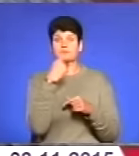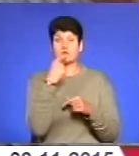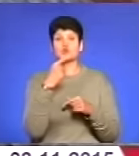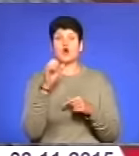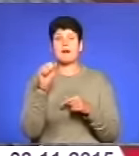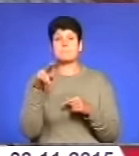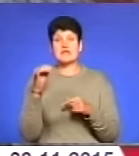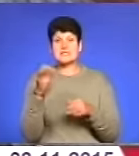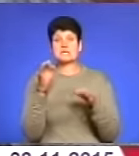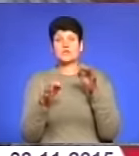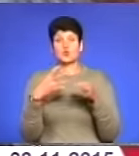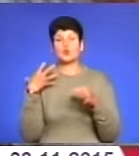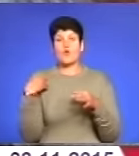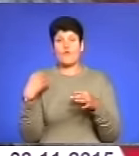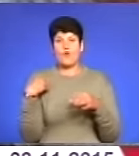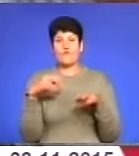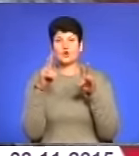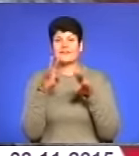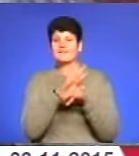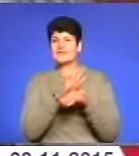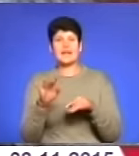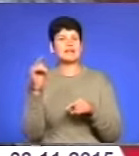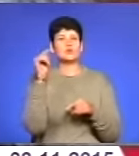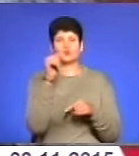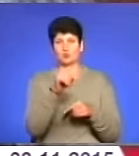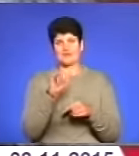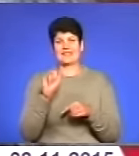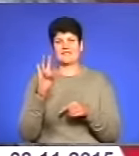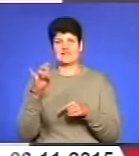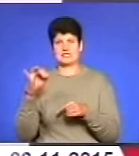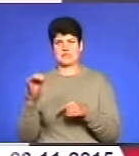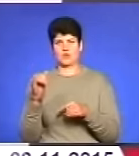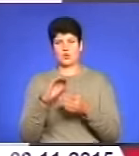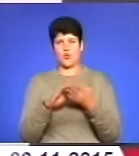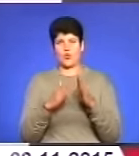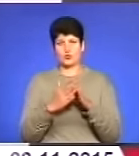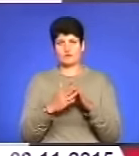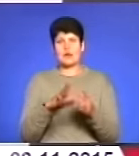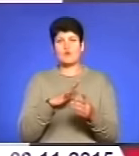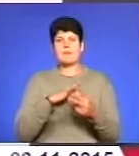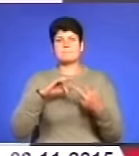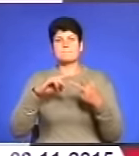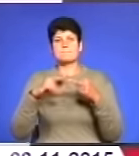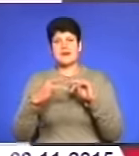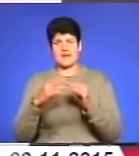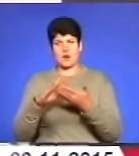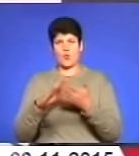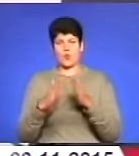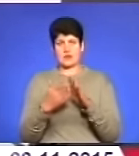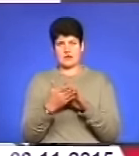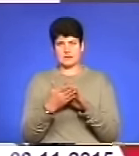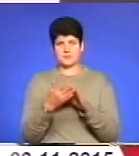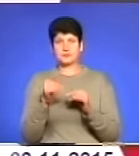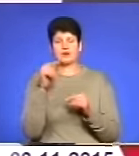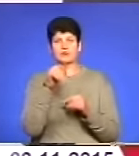апеляційний суд Львова розглядав не ту інвестиційну угоду. Вона була переукладена. Тобто вона